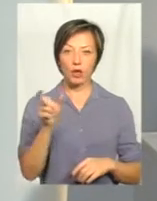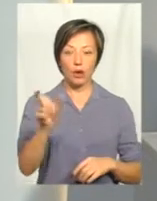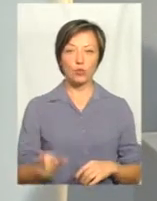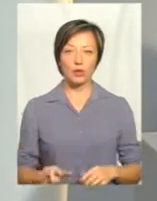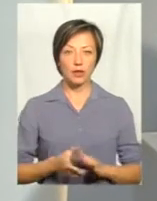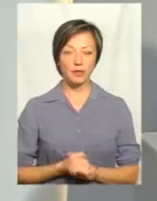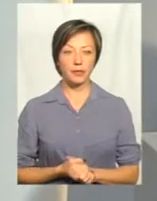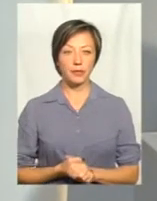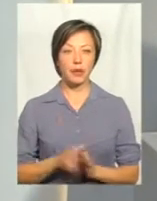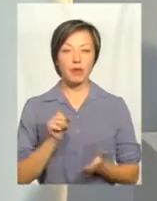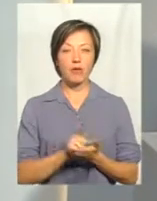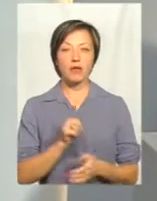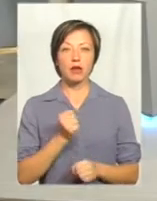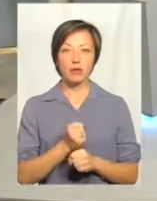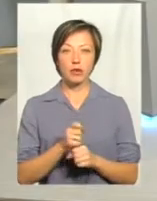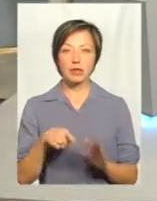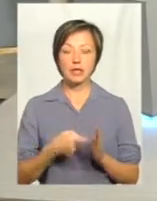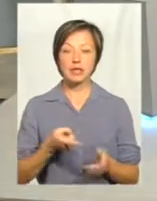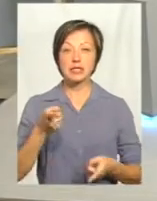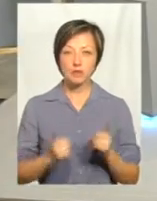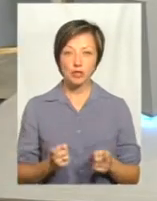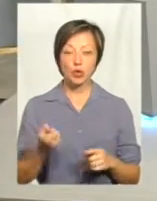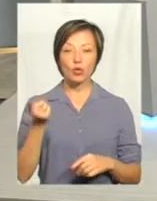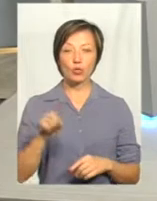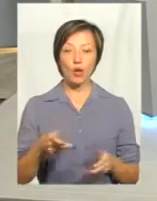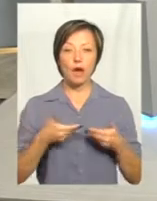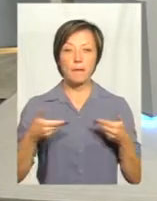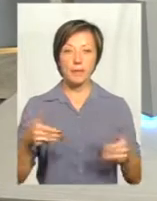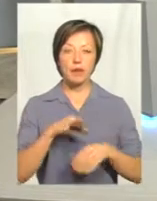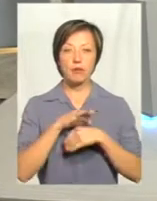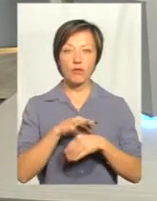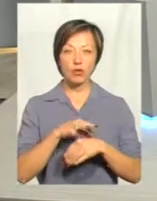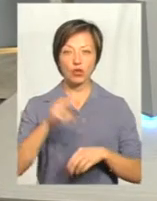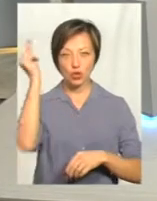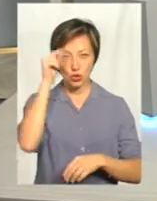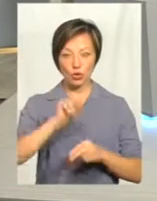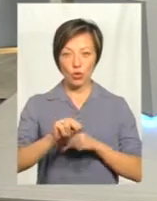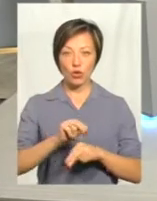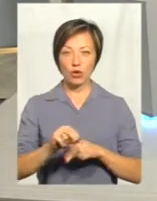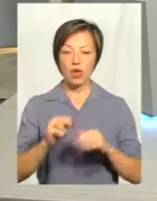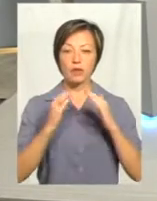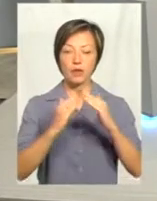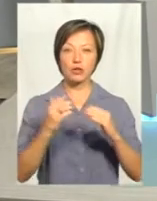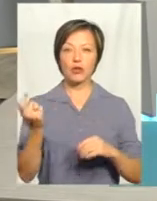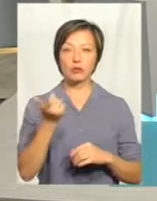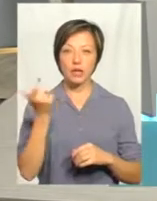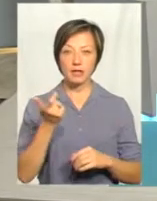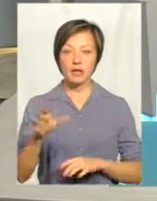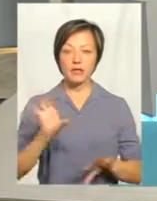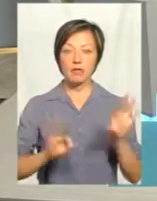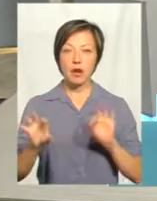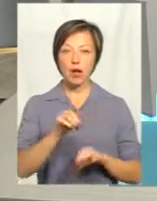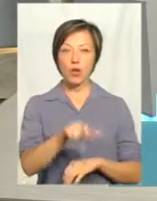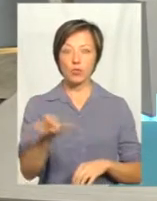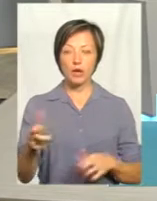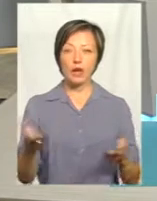повинна робити. Звісно, тому ми, проводячи школу тепличного господарства, ми відбирали тих